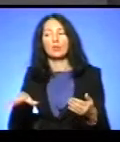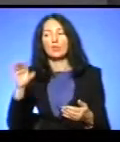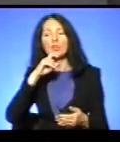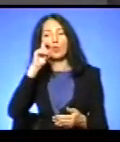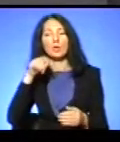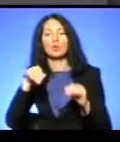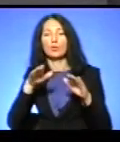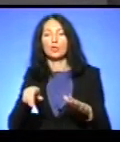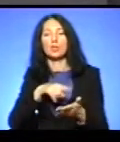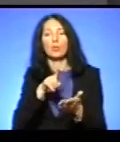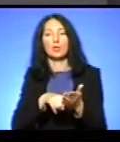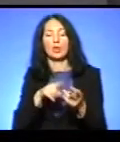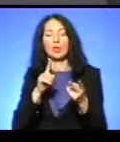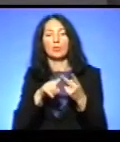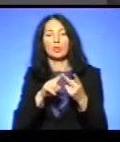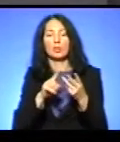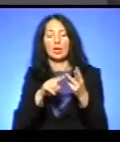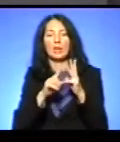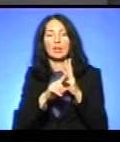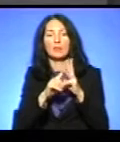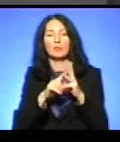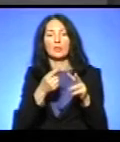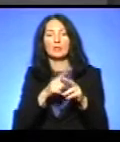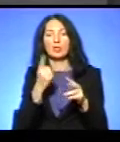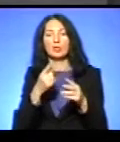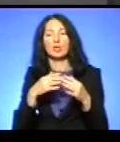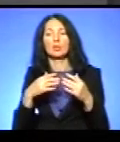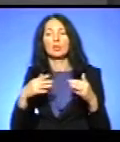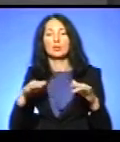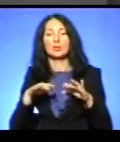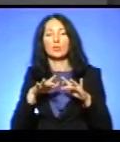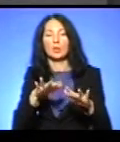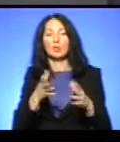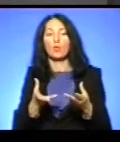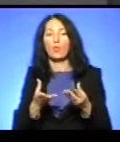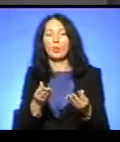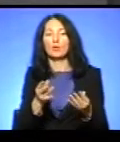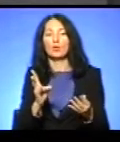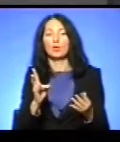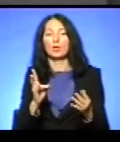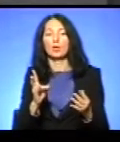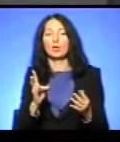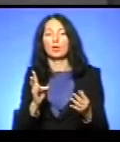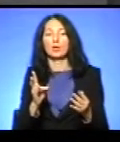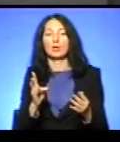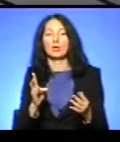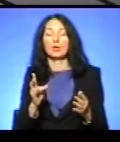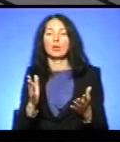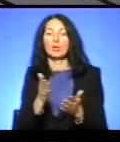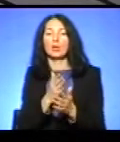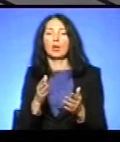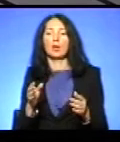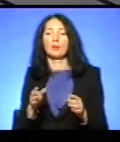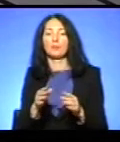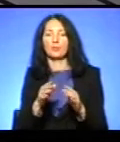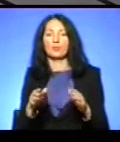По-третє, це, власне, один з інструментів впливу на клімат і на настрої українців. Ще